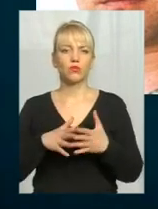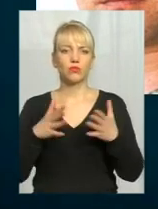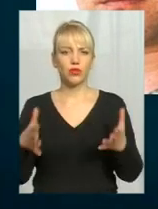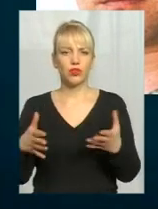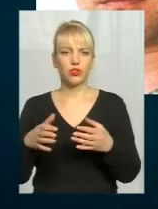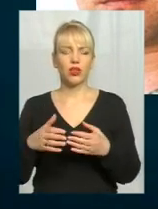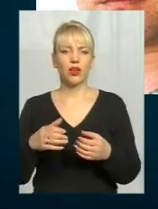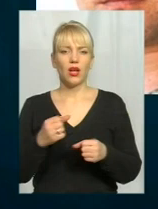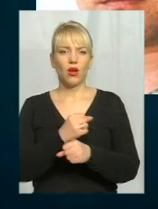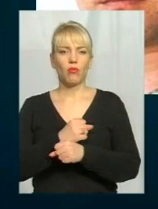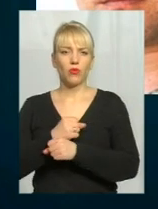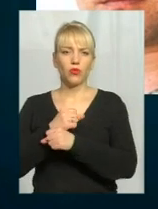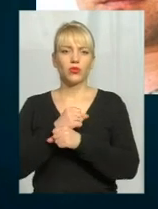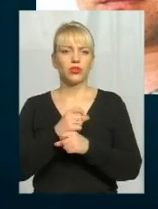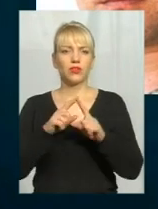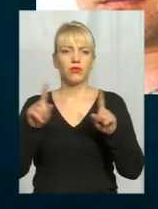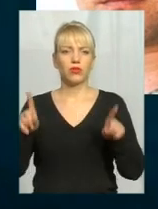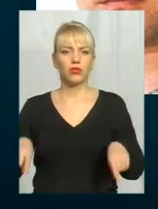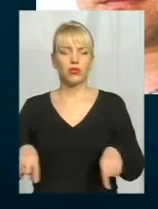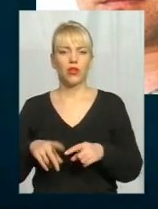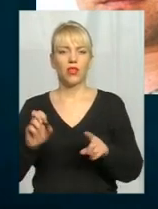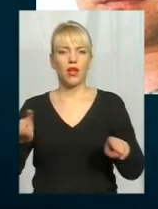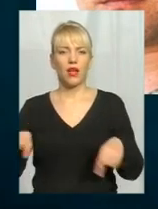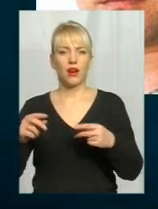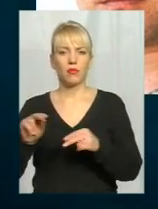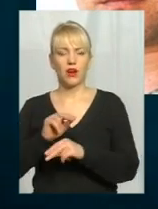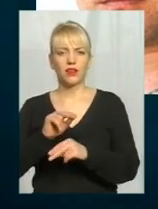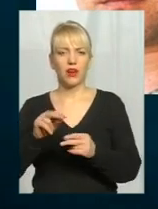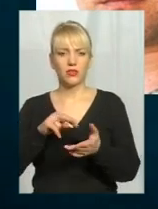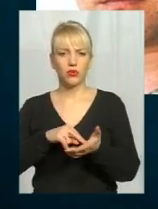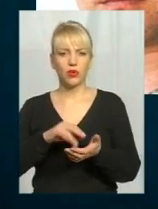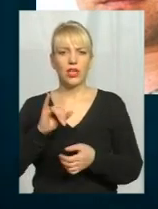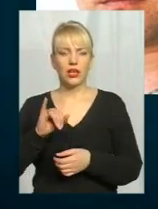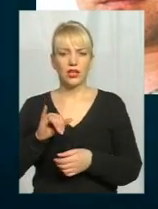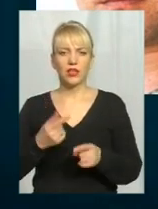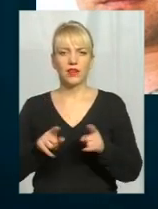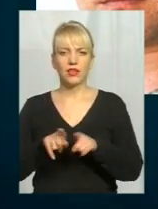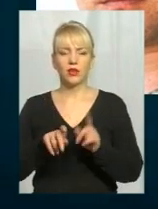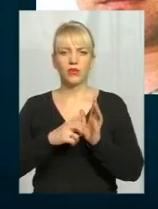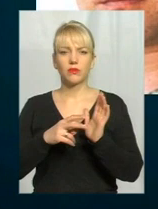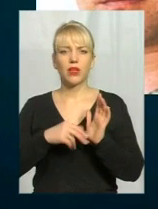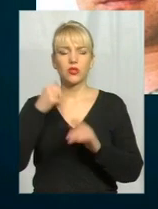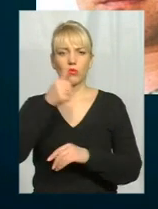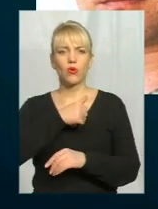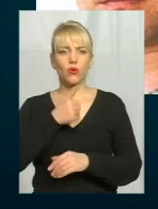отправити учасників бойових місців на реабілітацію. Так само ми в 17-му році ще